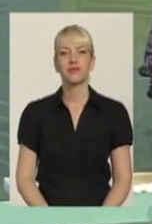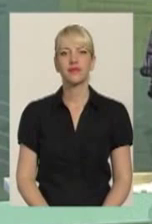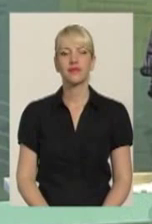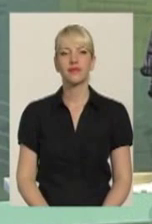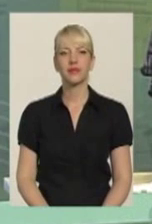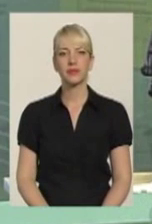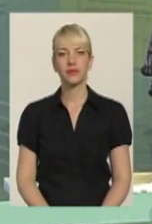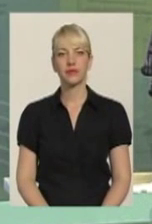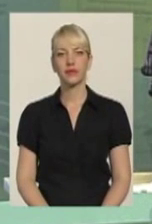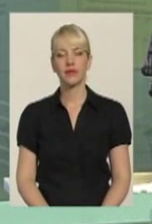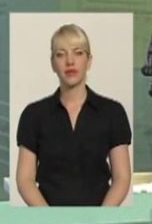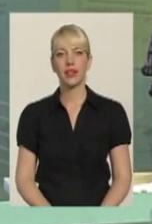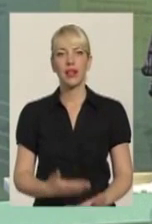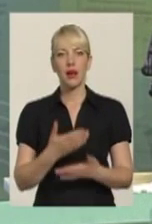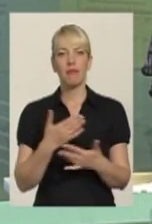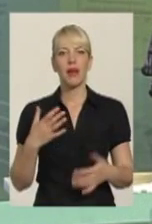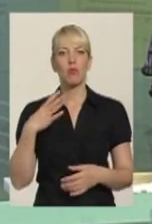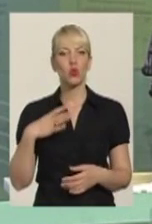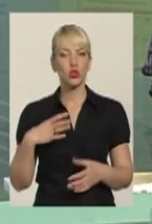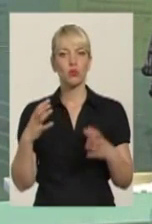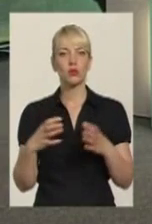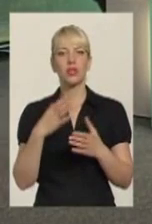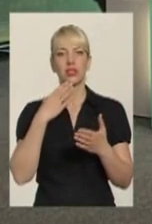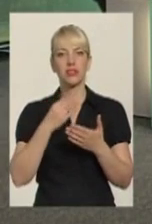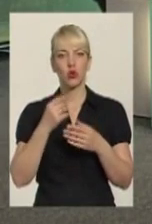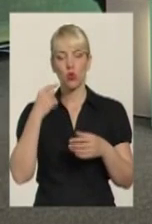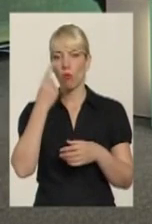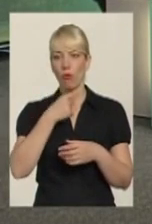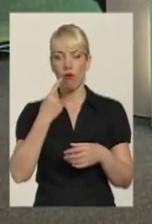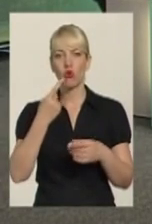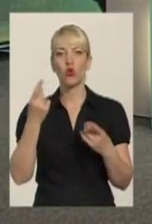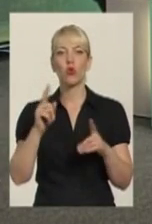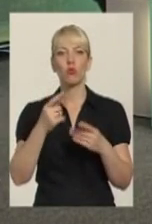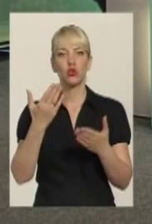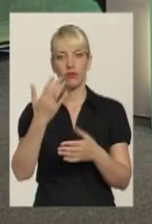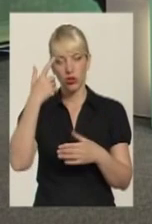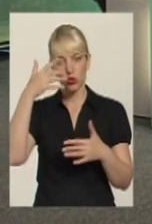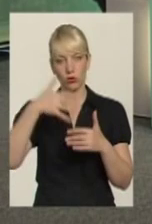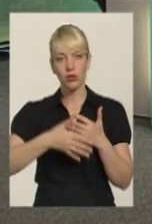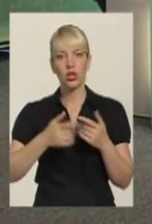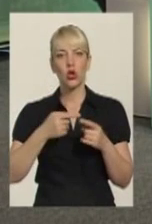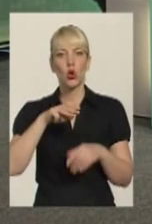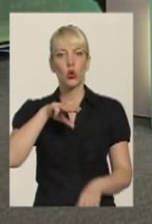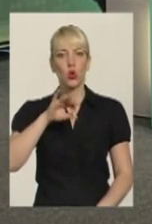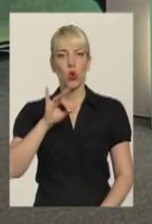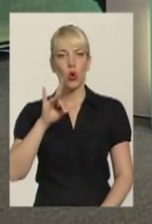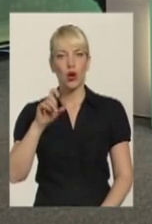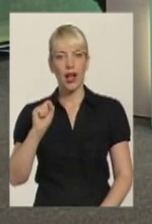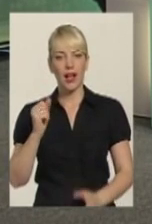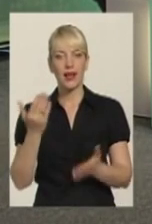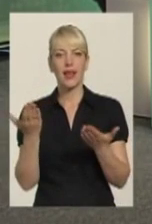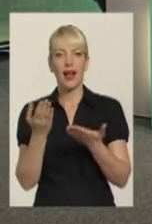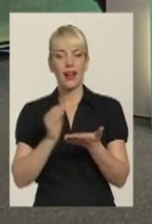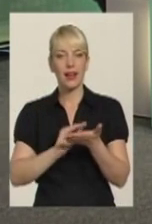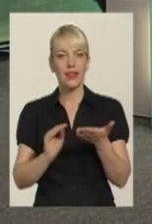Юр. Ми мусимо зберігати свою мову, тому що ви розумієте, що Тора, яка написана, вона написана на